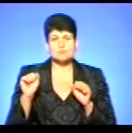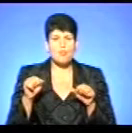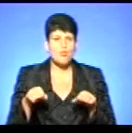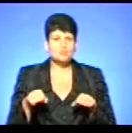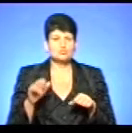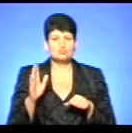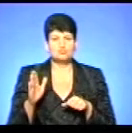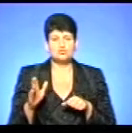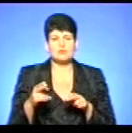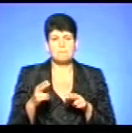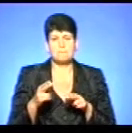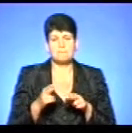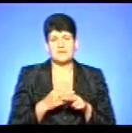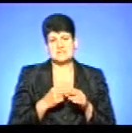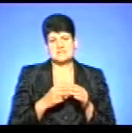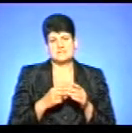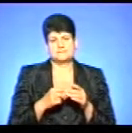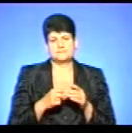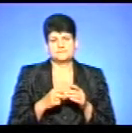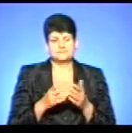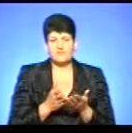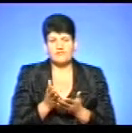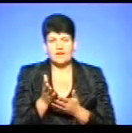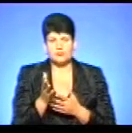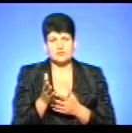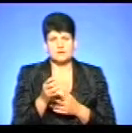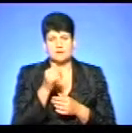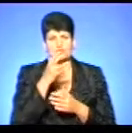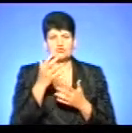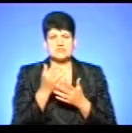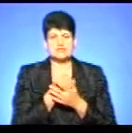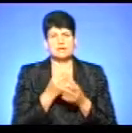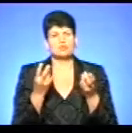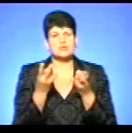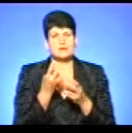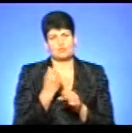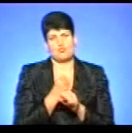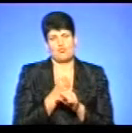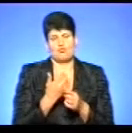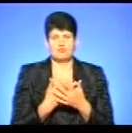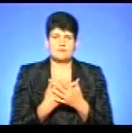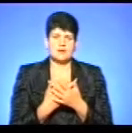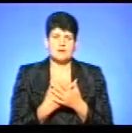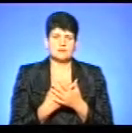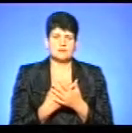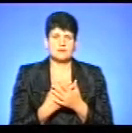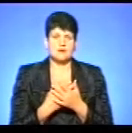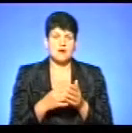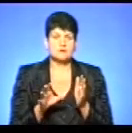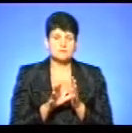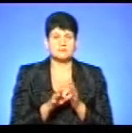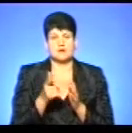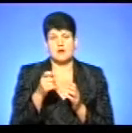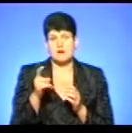бути у безвиході через те, що, наприклад, не можуть знайти потрібну роботу, а енергоносії є дорогими,